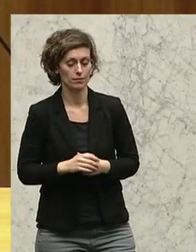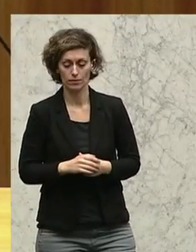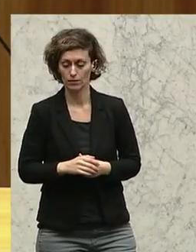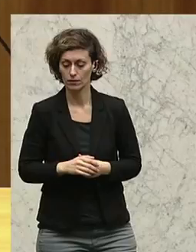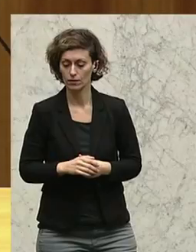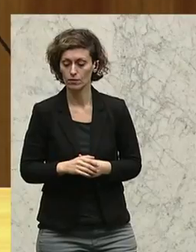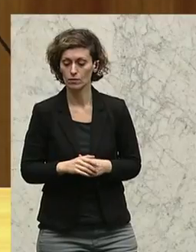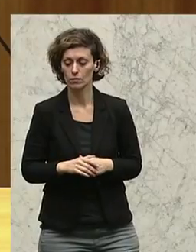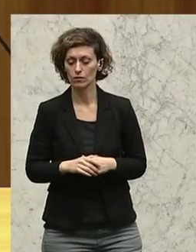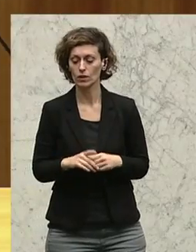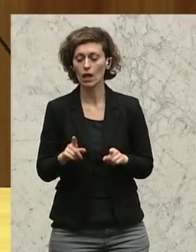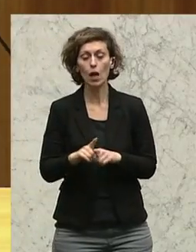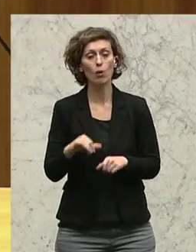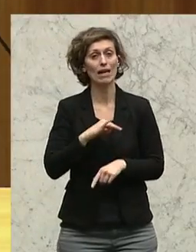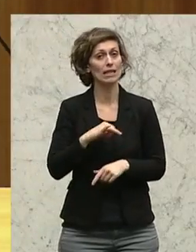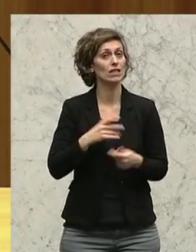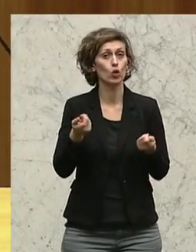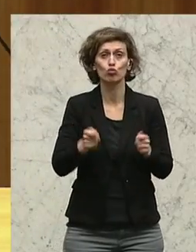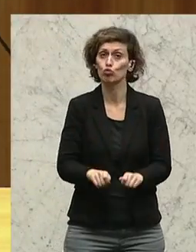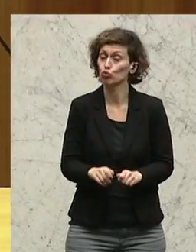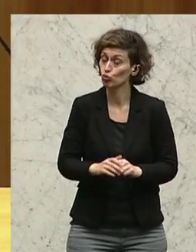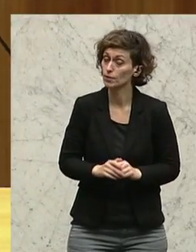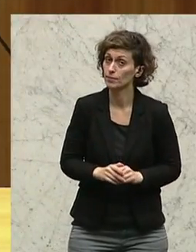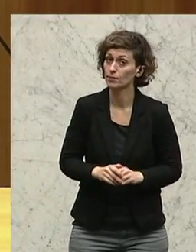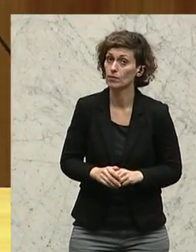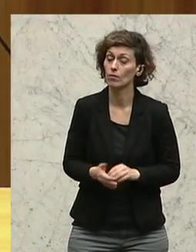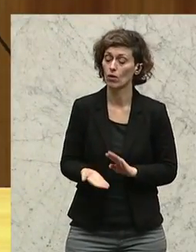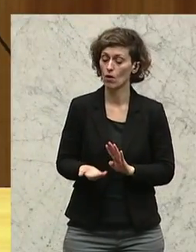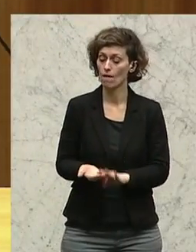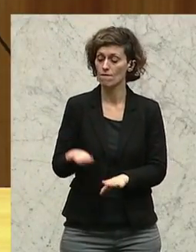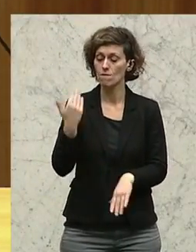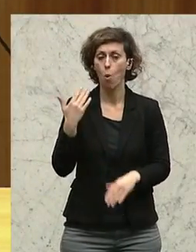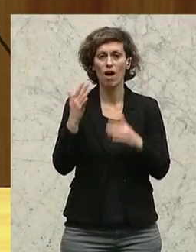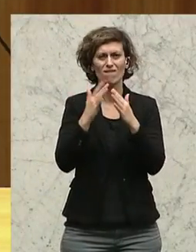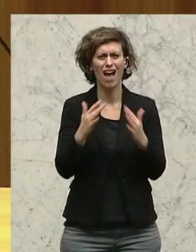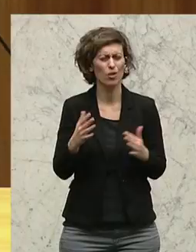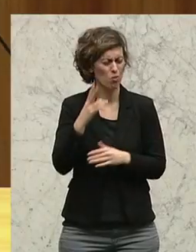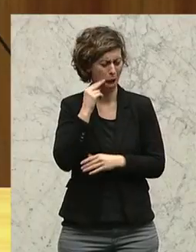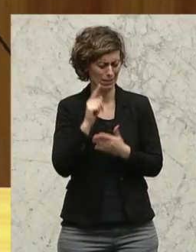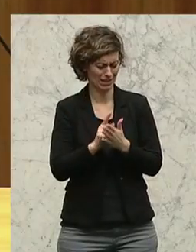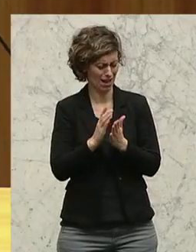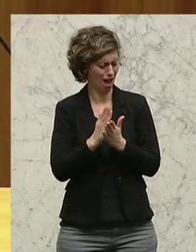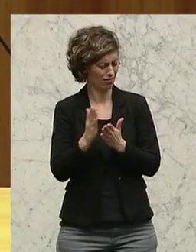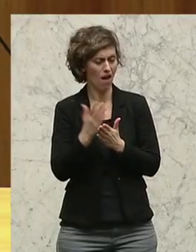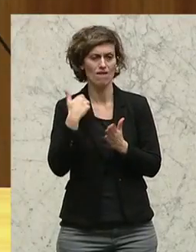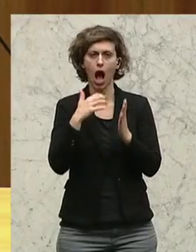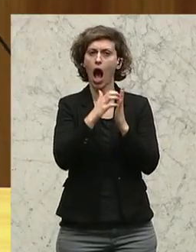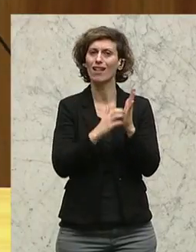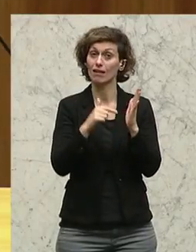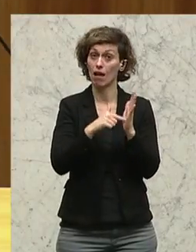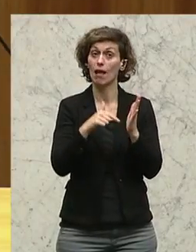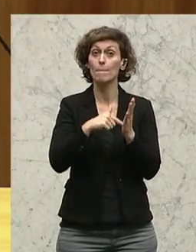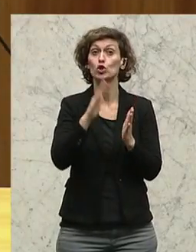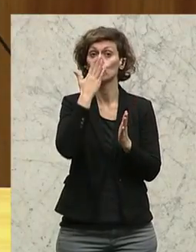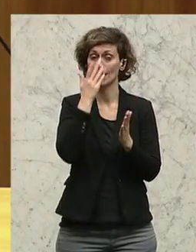Ganz interessant vielleicht noch am Schluss, es gab vor Weihnachten oder in der Herbstzeit einmal einen Artikel im Spiegel, der